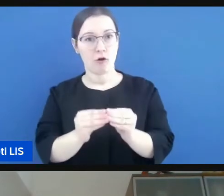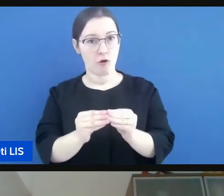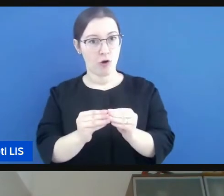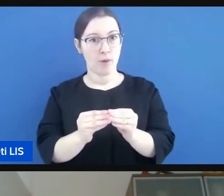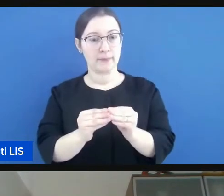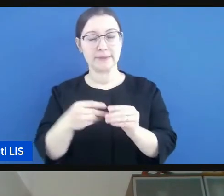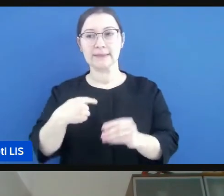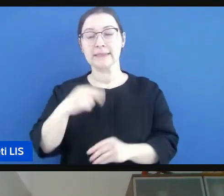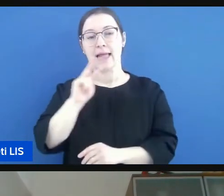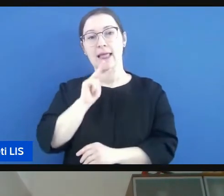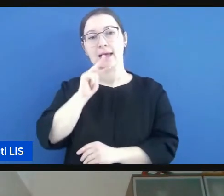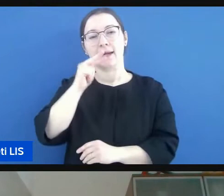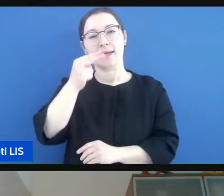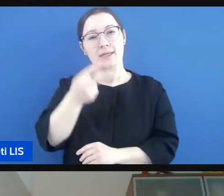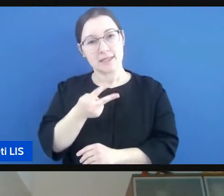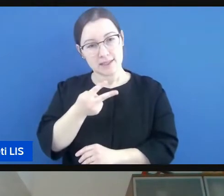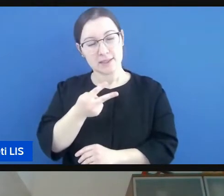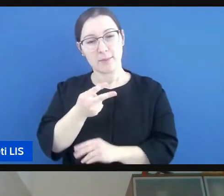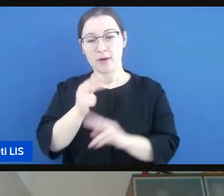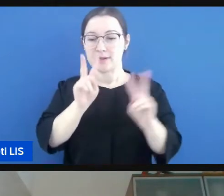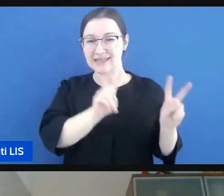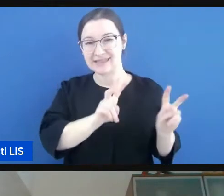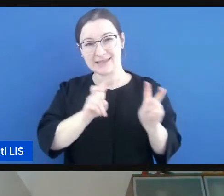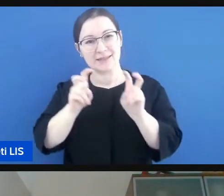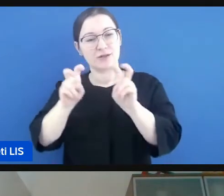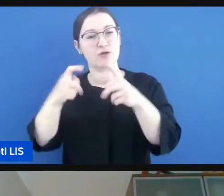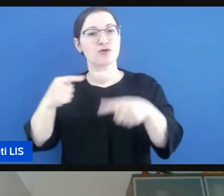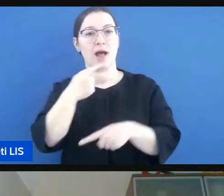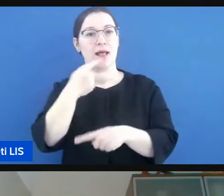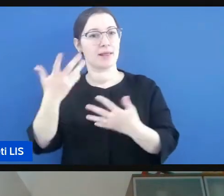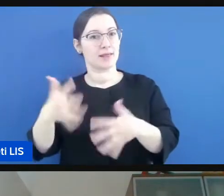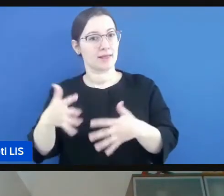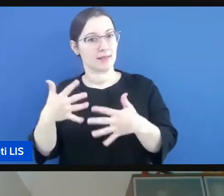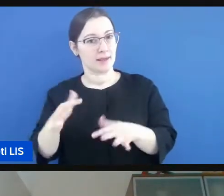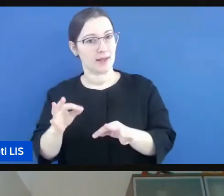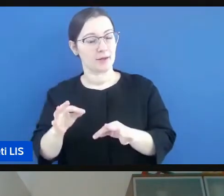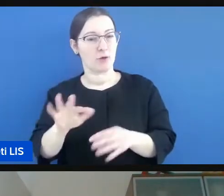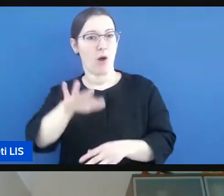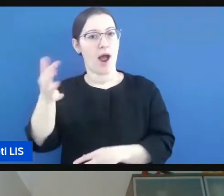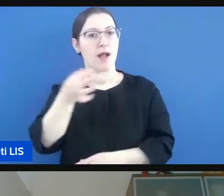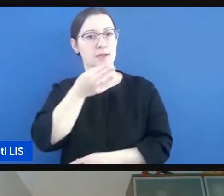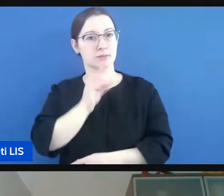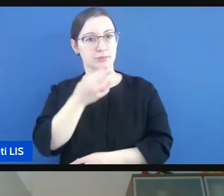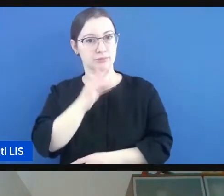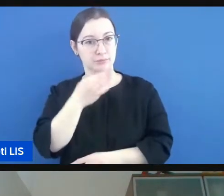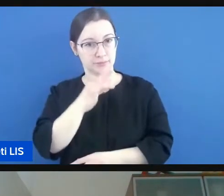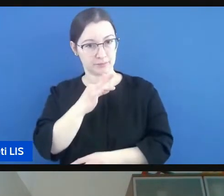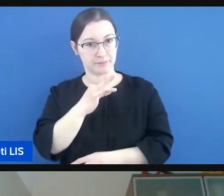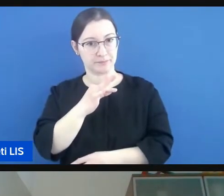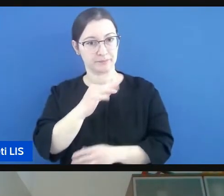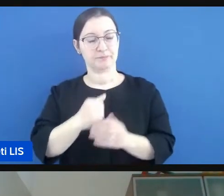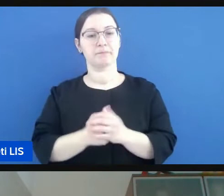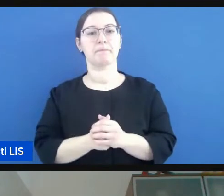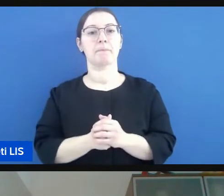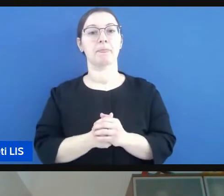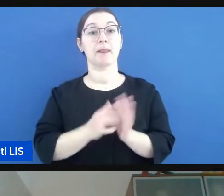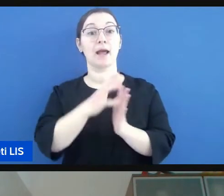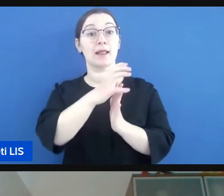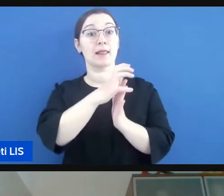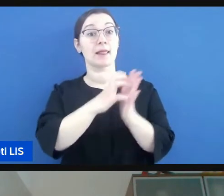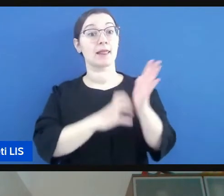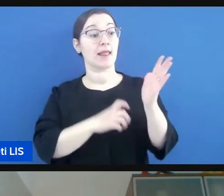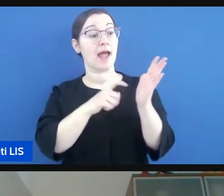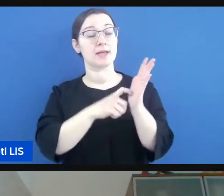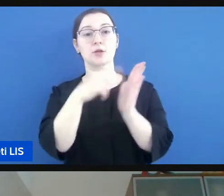risposta riprendo anche quello che è già stato detto dagli altri relatori allora il testo